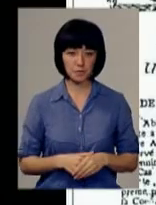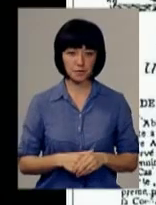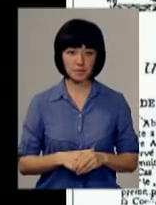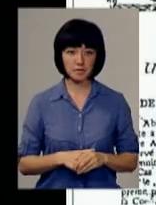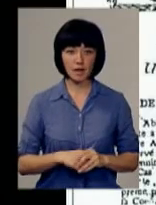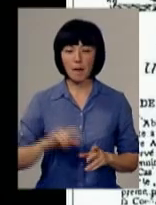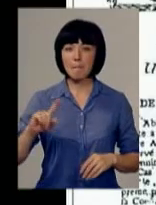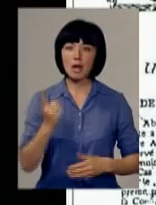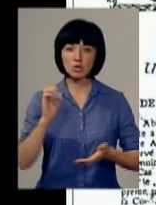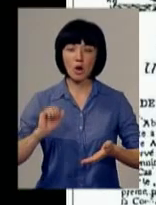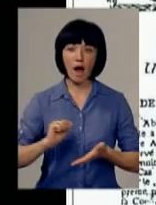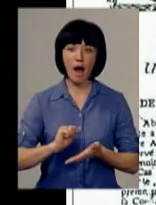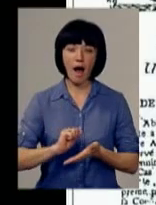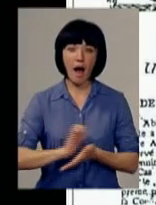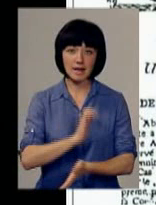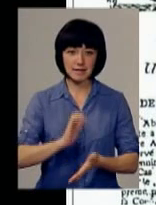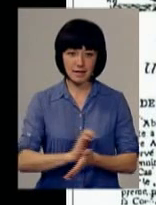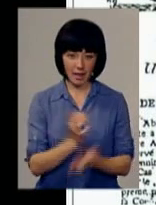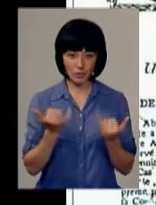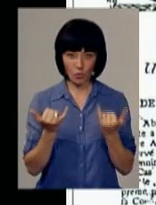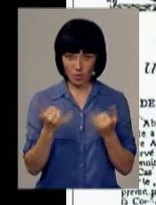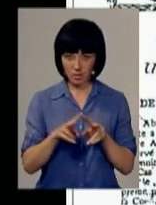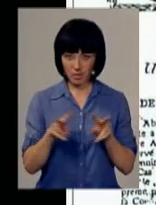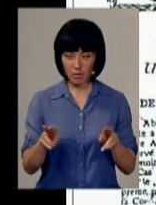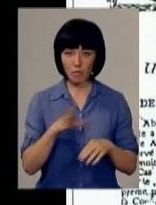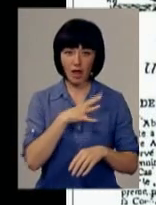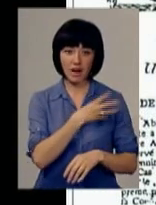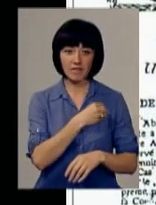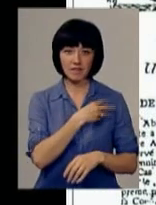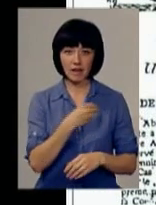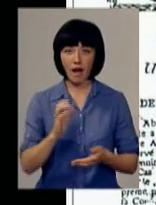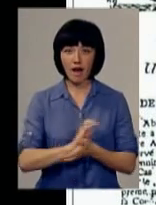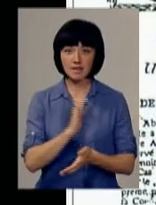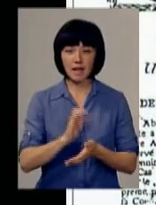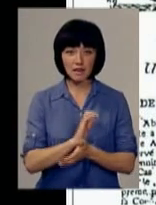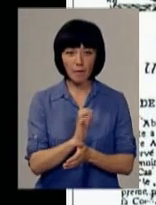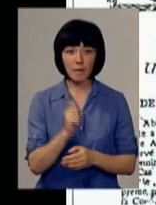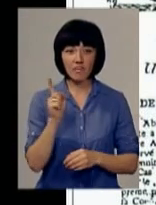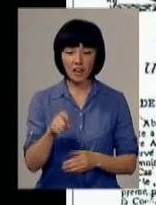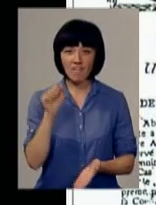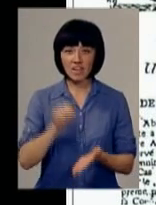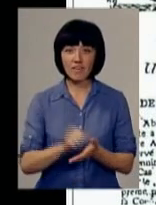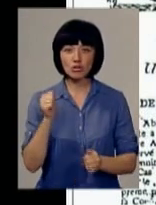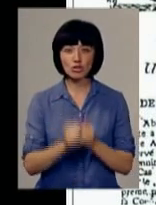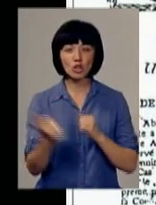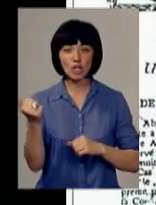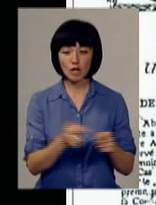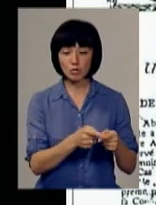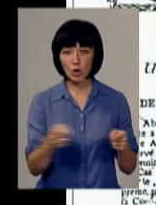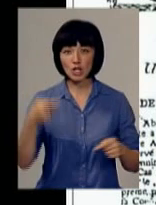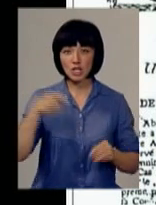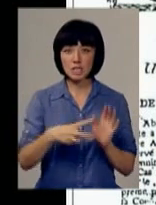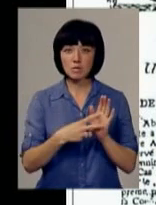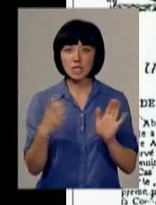Першою газетою, що відповідає нашим сьогоднішнім уявленням, стала львівська газета «Де Леополь». Вона видавала щотижнево впродовж